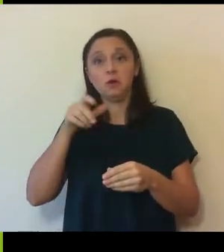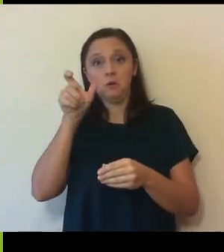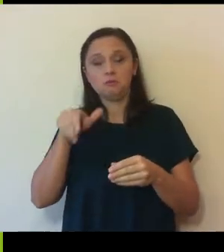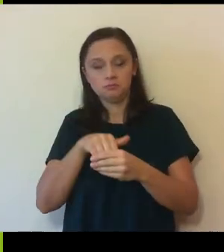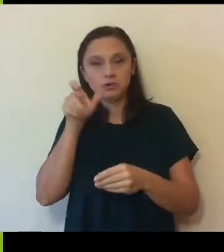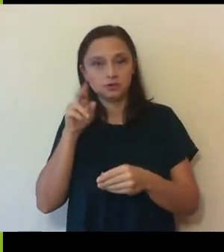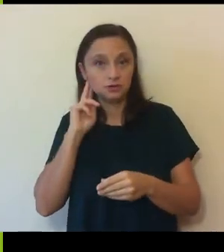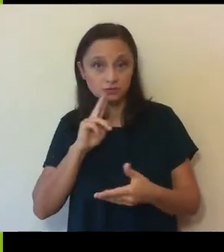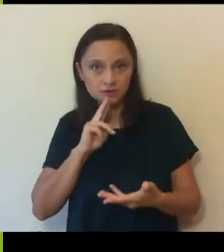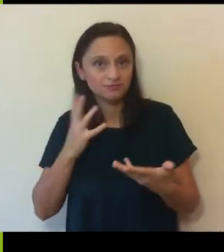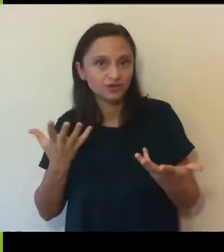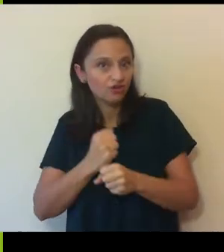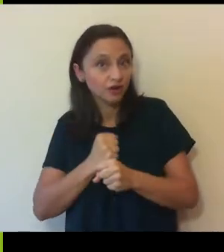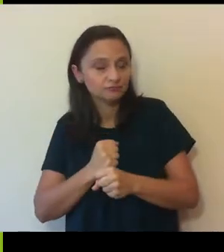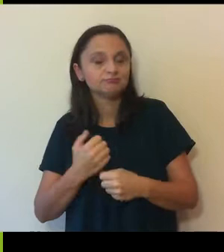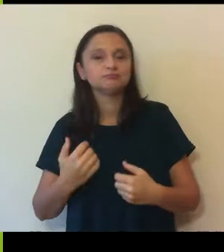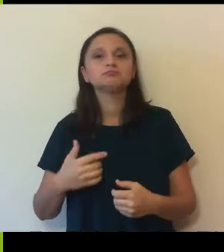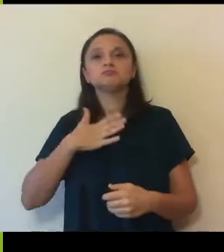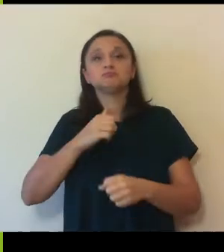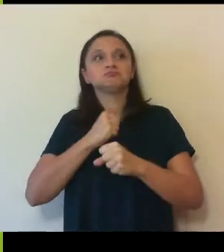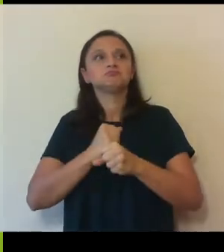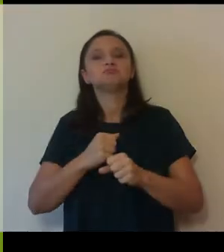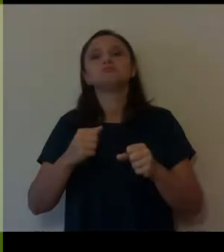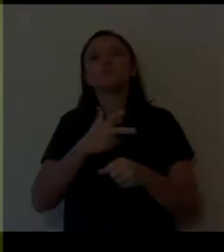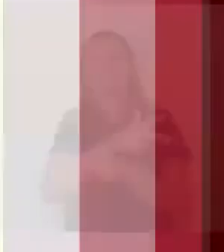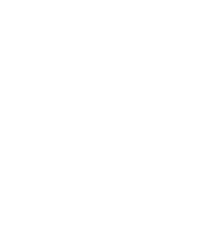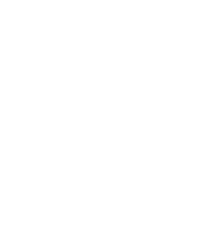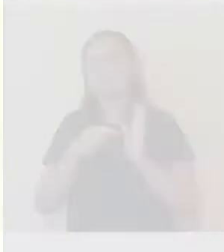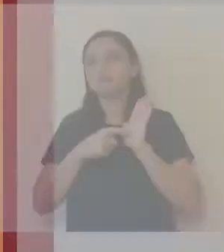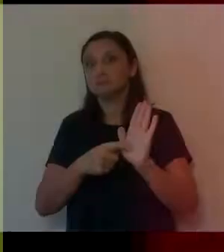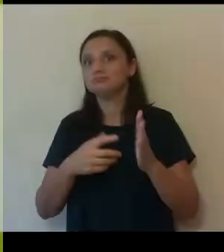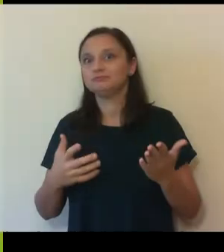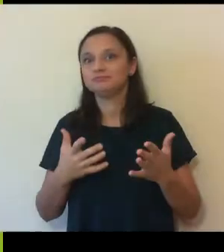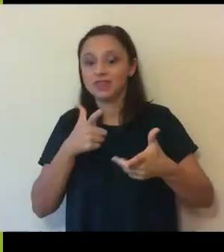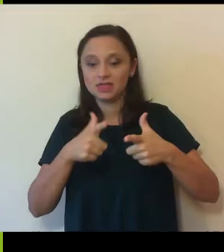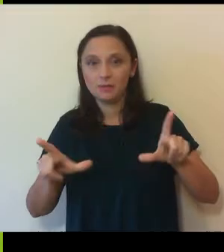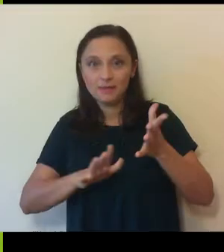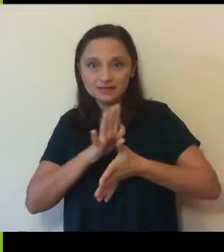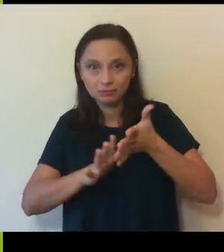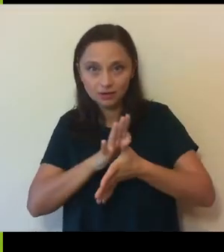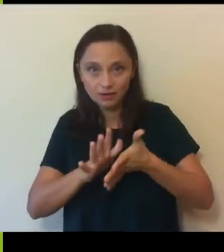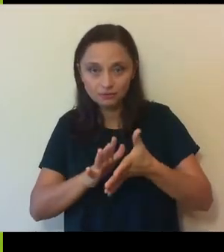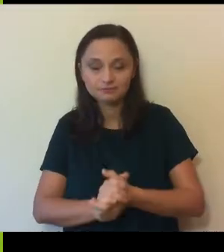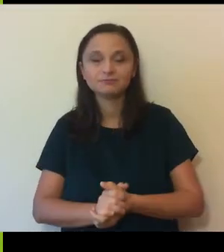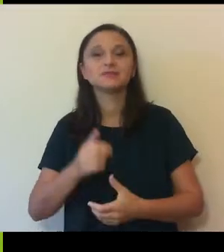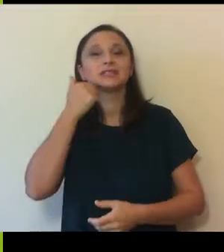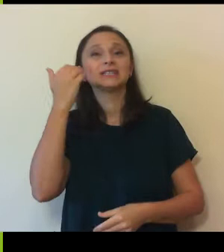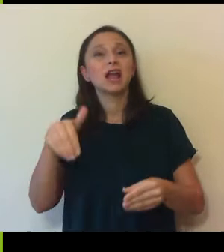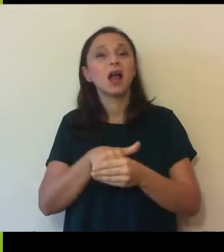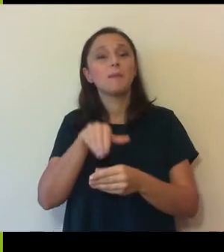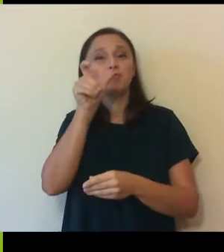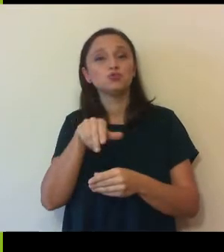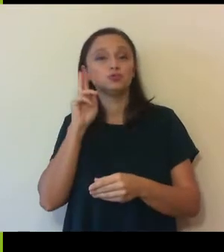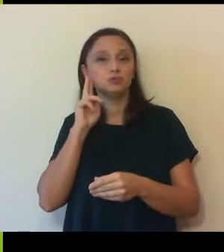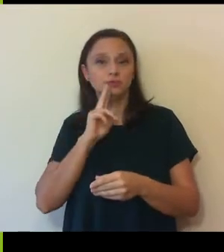persoane surde, ce aș face eu ar fi să fac un video în limba semnelor. În momentul în care angajăm, e